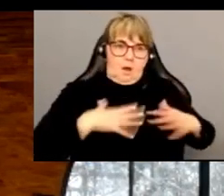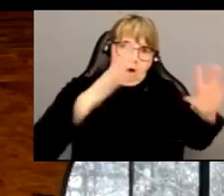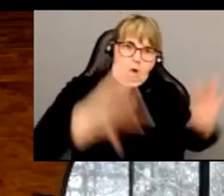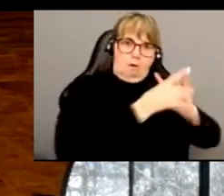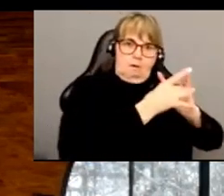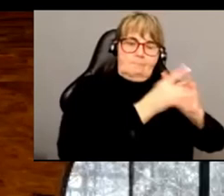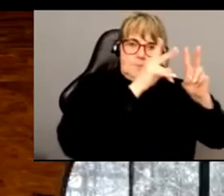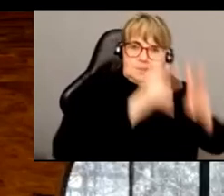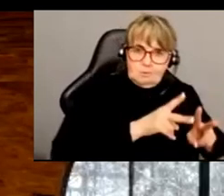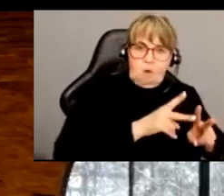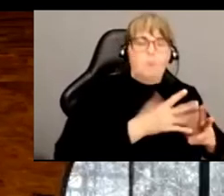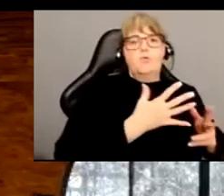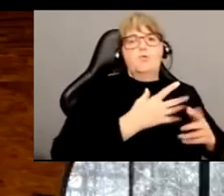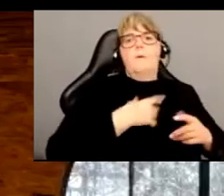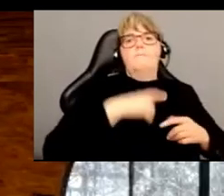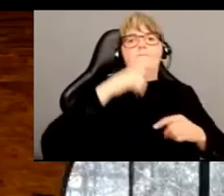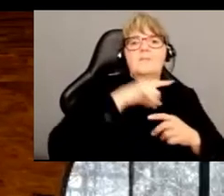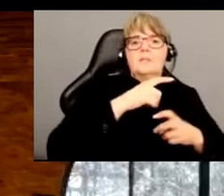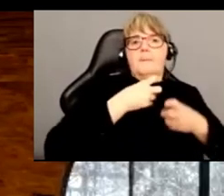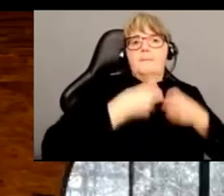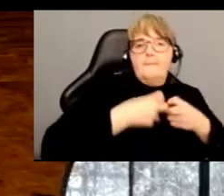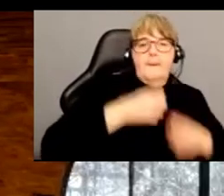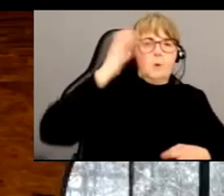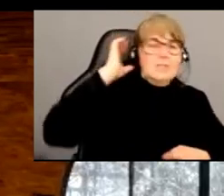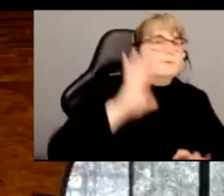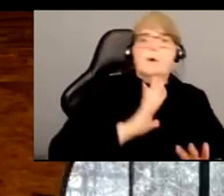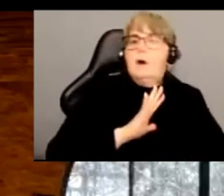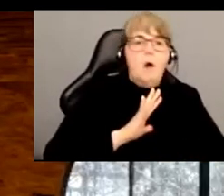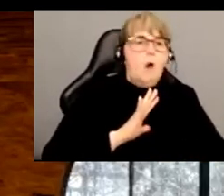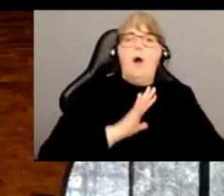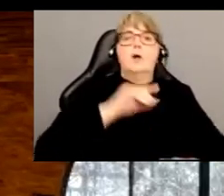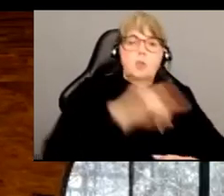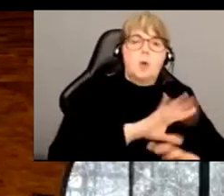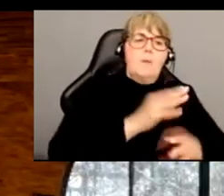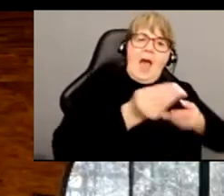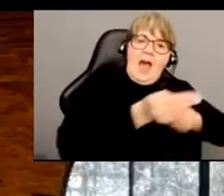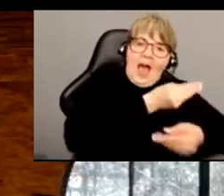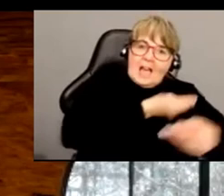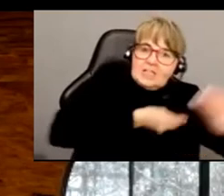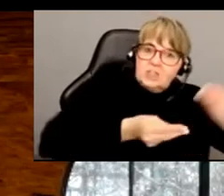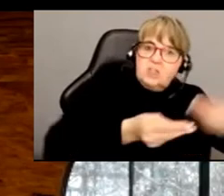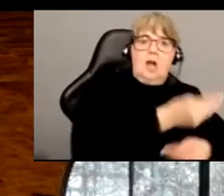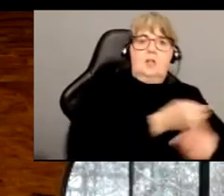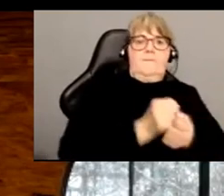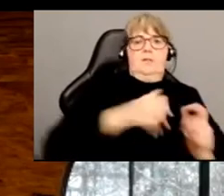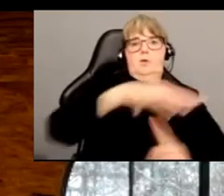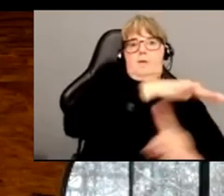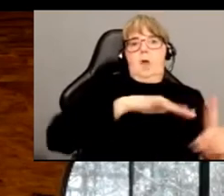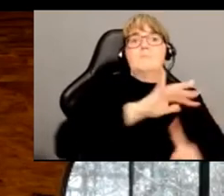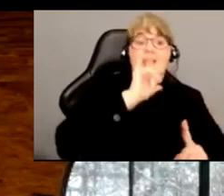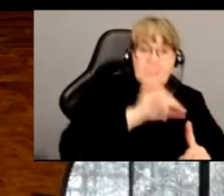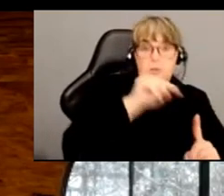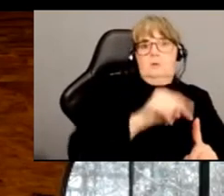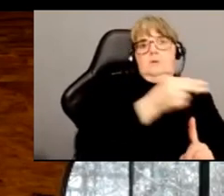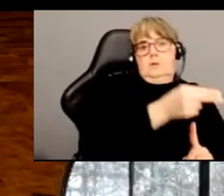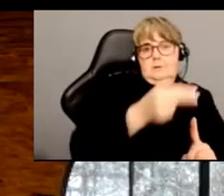corps ou de la complexité cognitive qu'une personne possède, mais dépend beaucoup d'une interaction dynamique d'une personne avec l'environnement dans